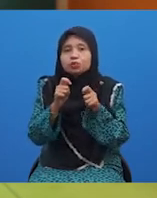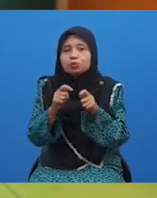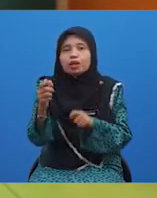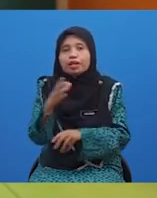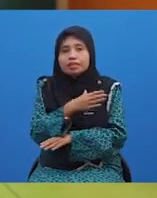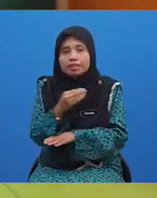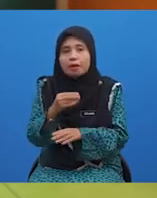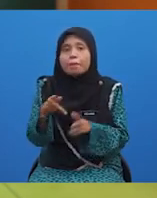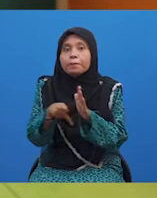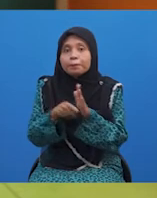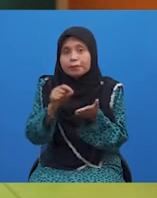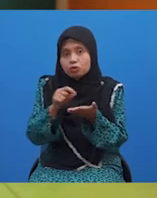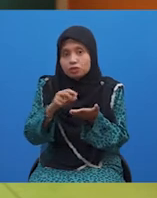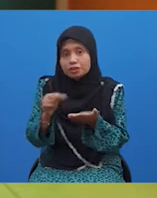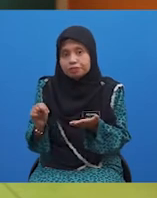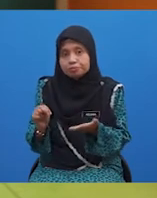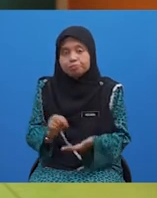pertuturan dan penulisan.